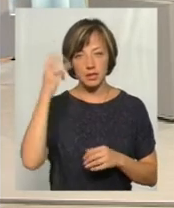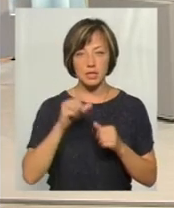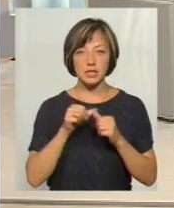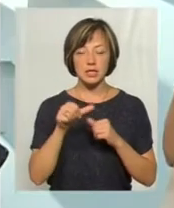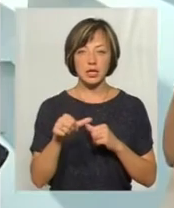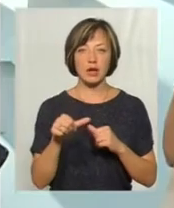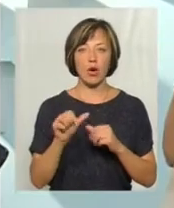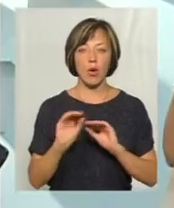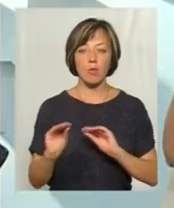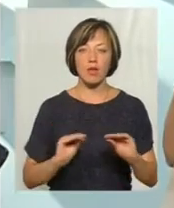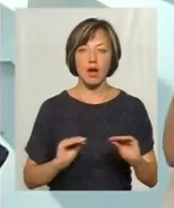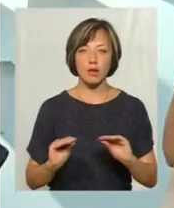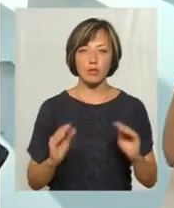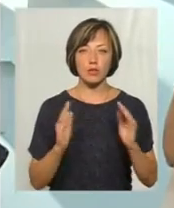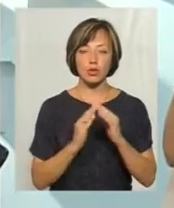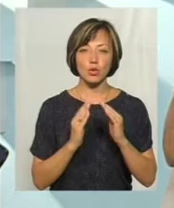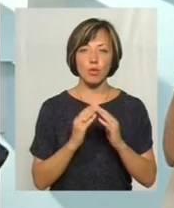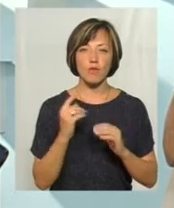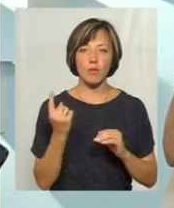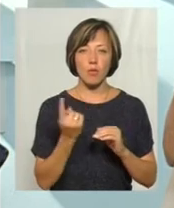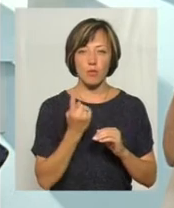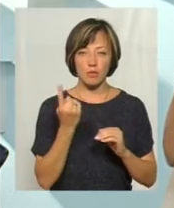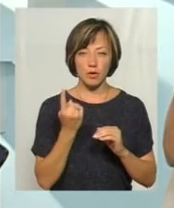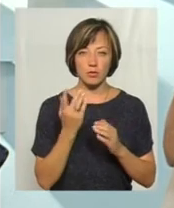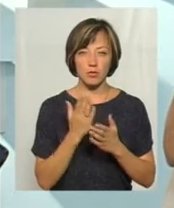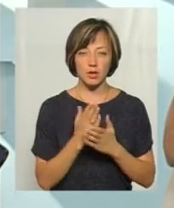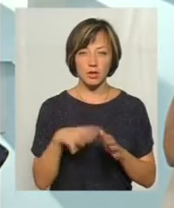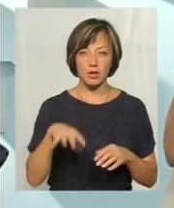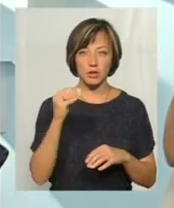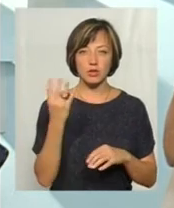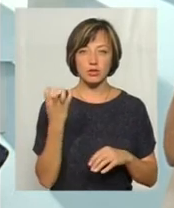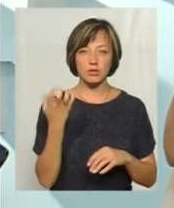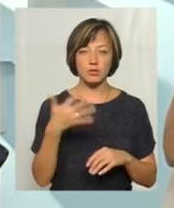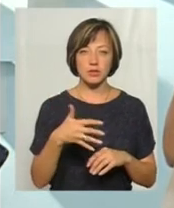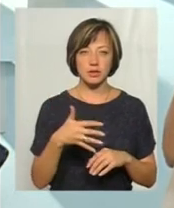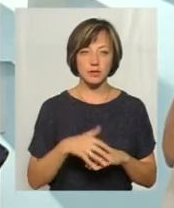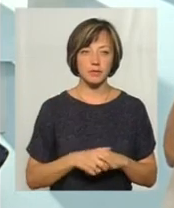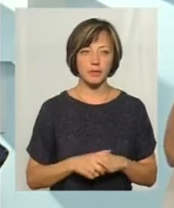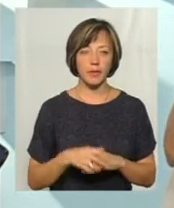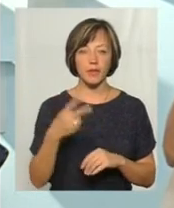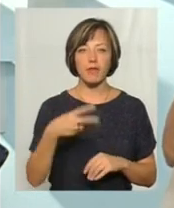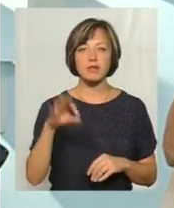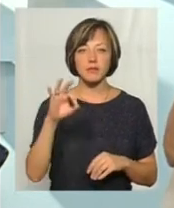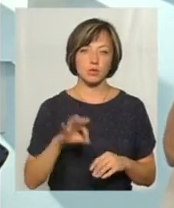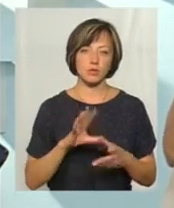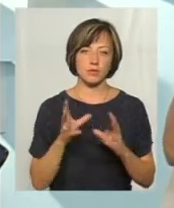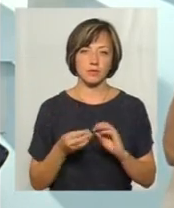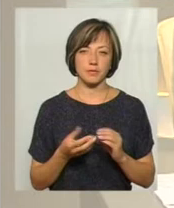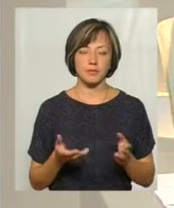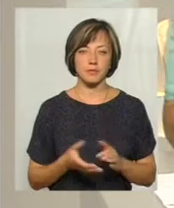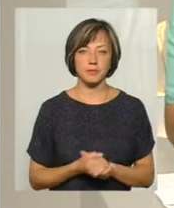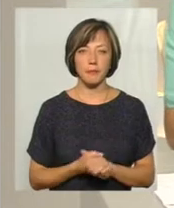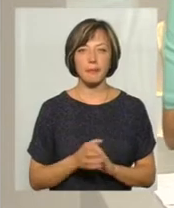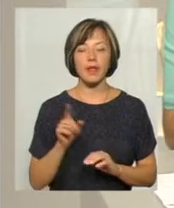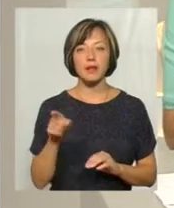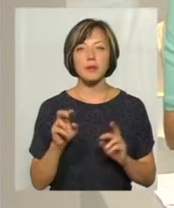обладнано будинковим обліком 450, тобто трохи більше 20%. А як